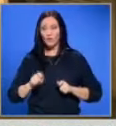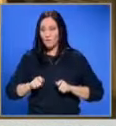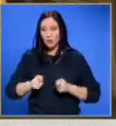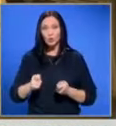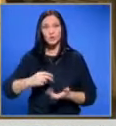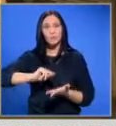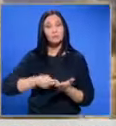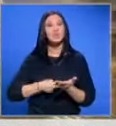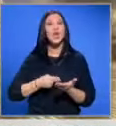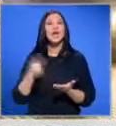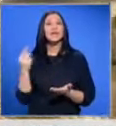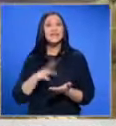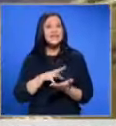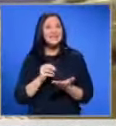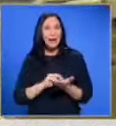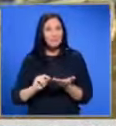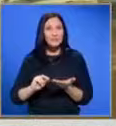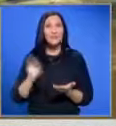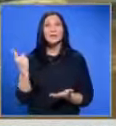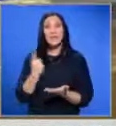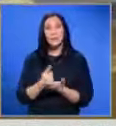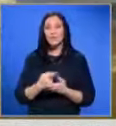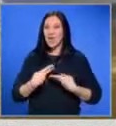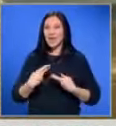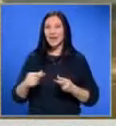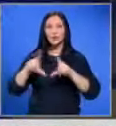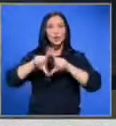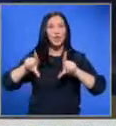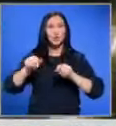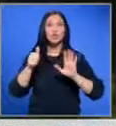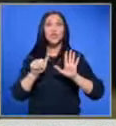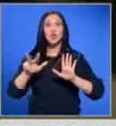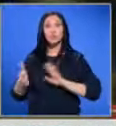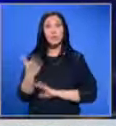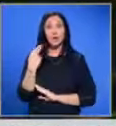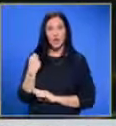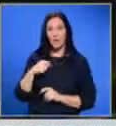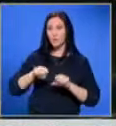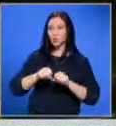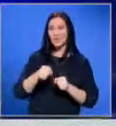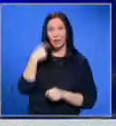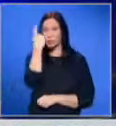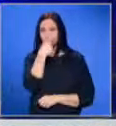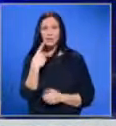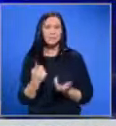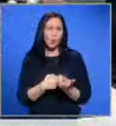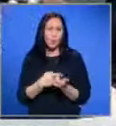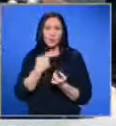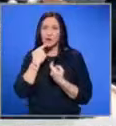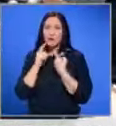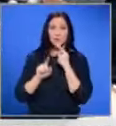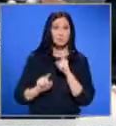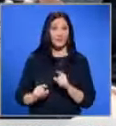да подпише записи на заповеди и разходни ордери за 68 000 лева. Пострадалото лице е разпитало многократно.